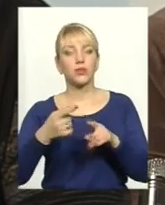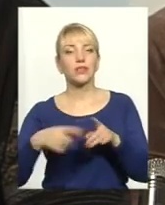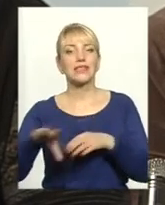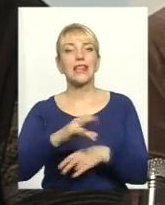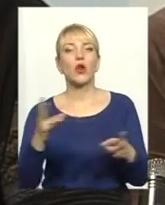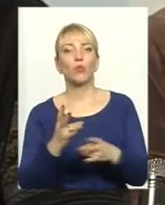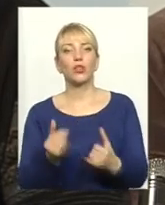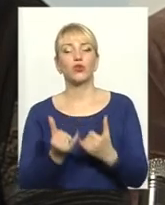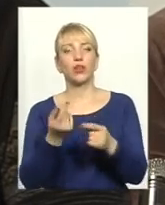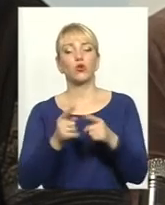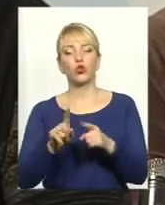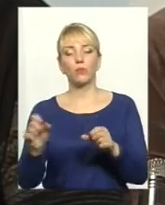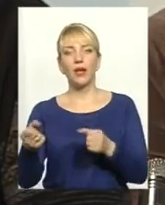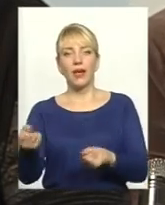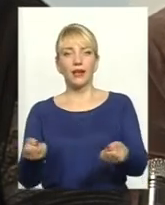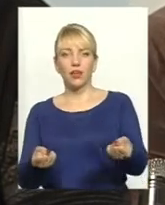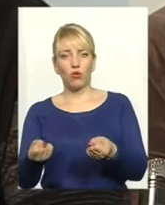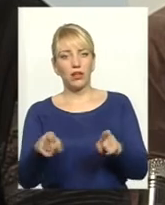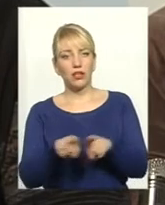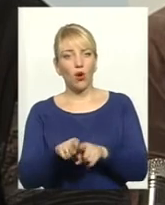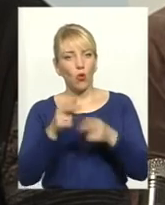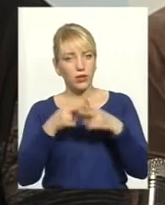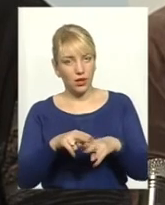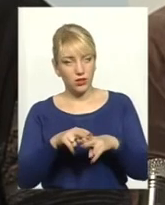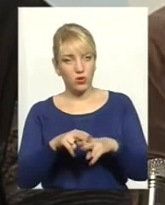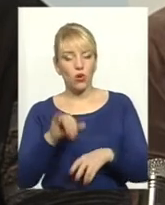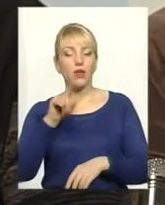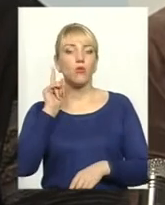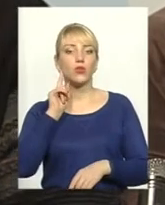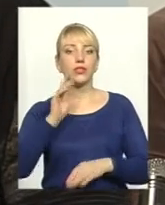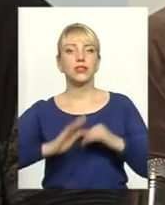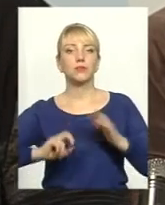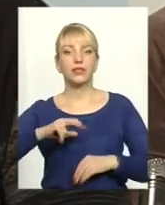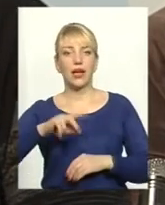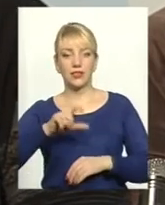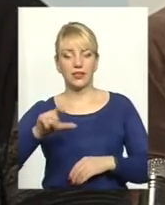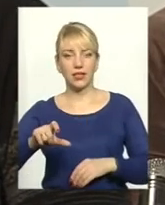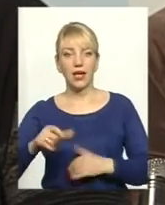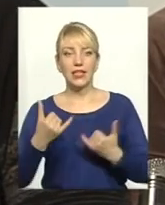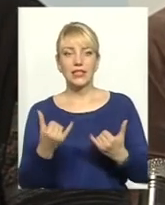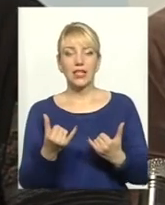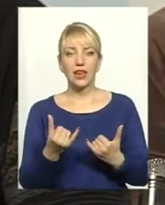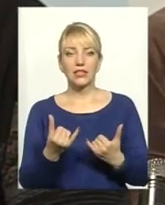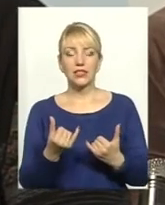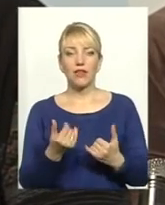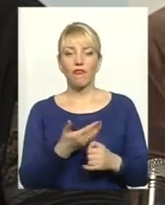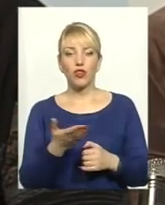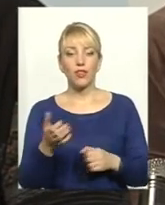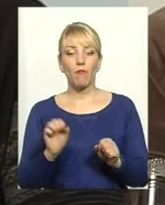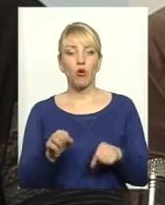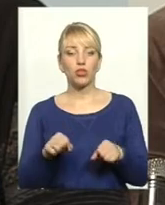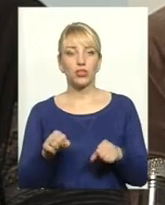щоб керувати такою технікою. І молоді спеціалісти, зараз вони, можливо,